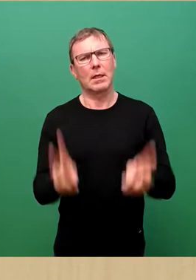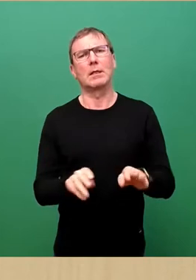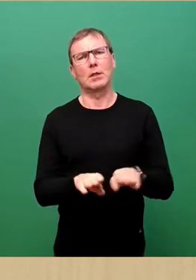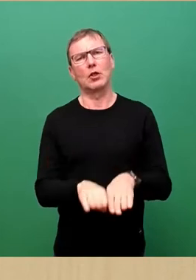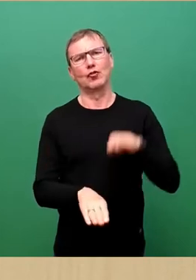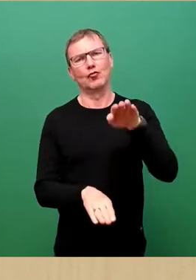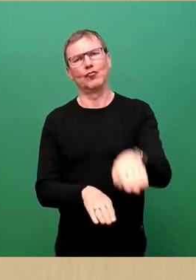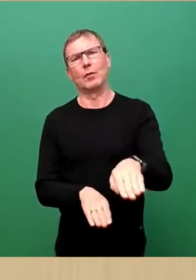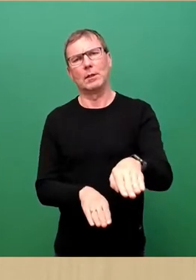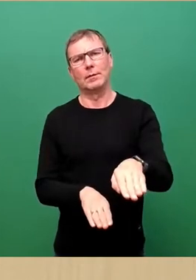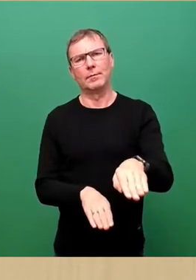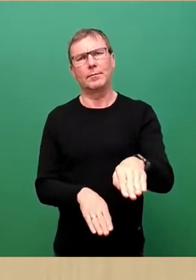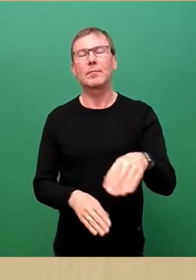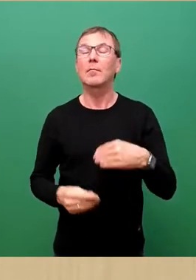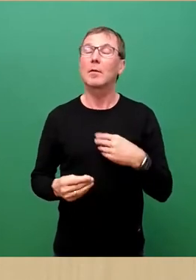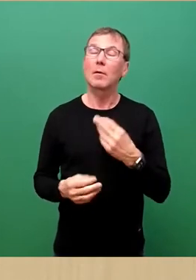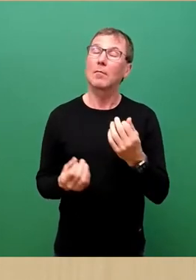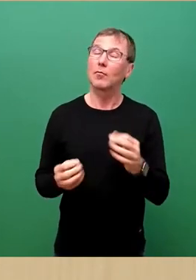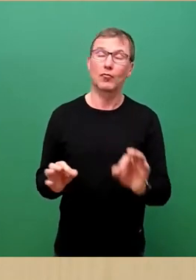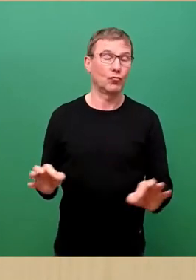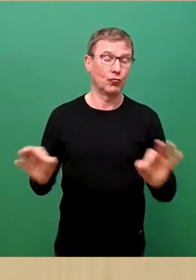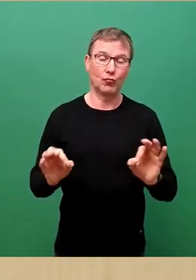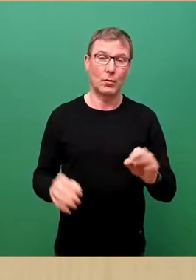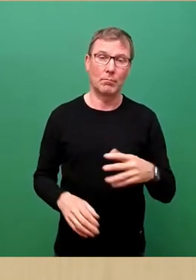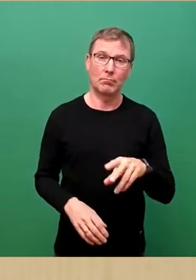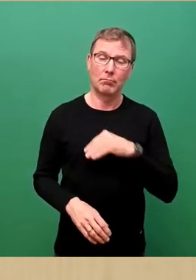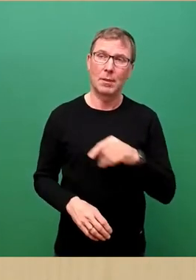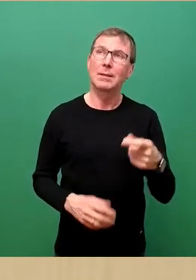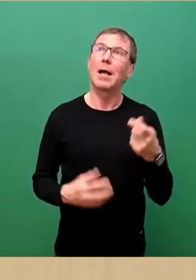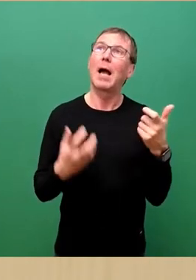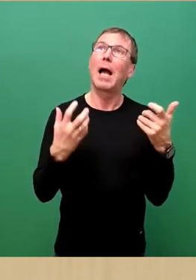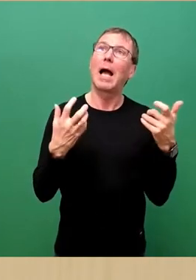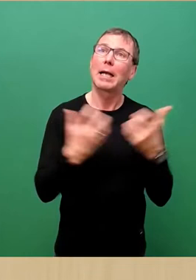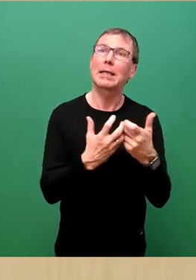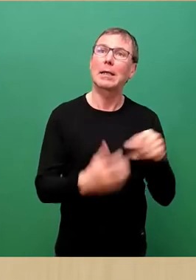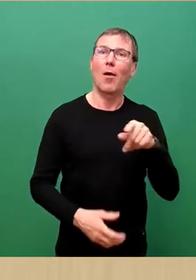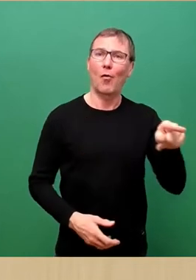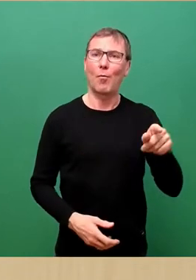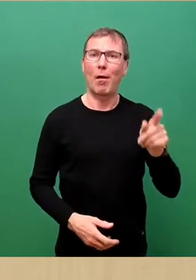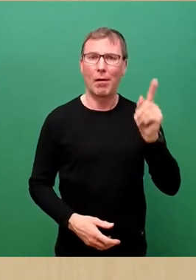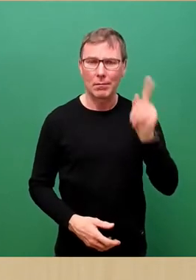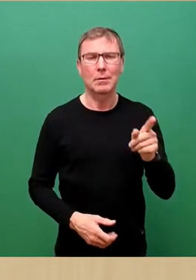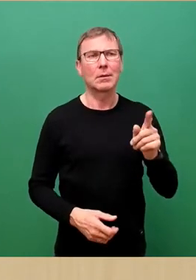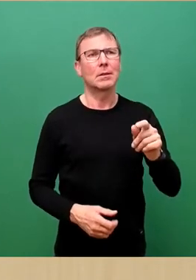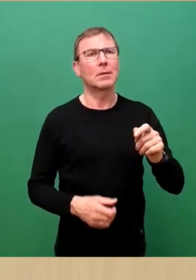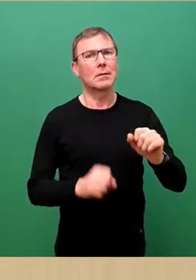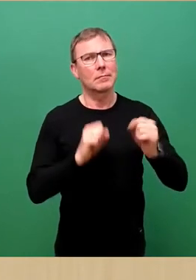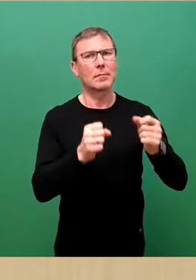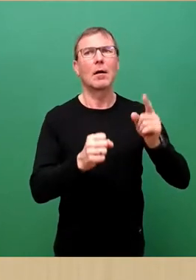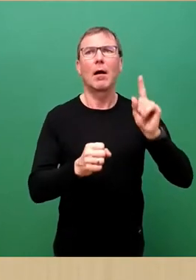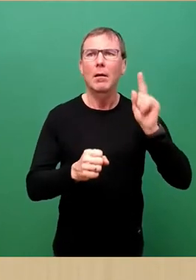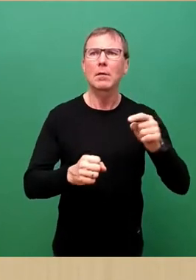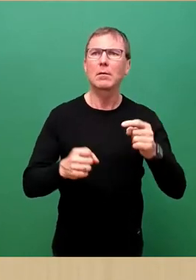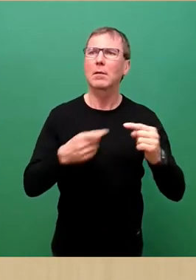Ich finde es erschütternd, dass erst ein Krieg in Europa ausbrechen musste, bevor so richtig Bewegung in diese Debatte gekommen ist.